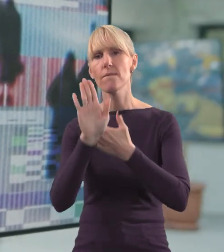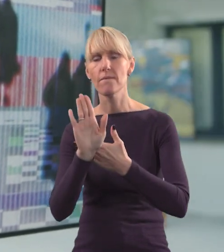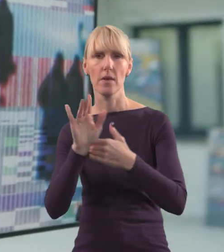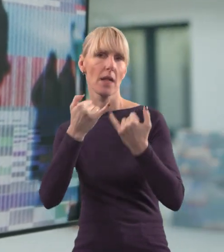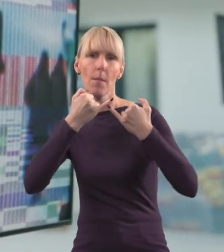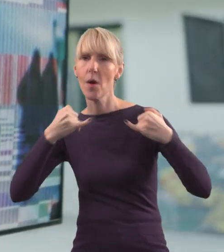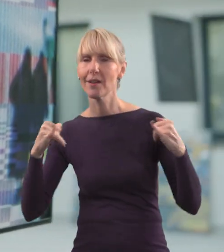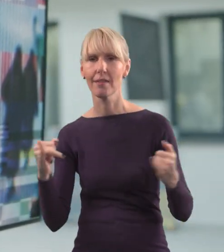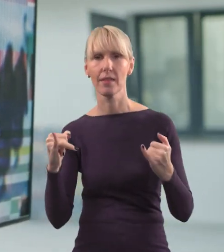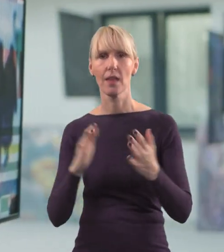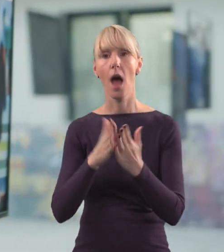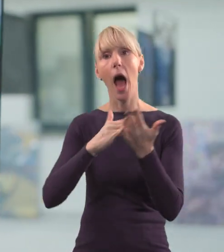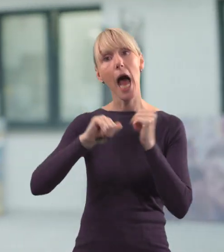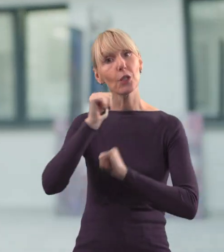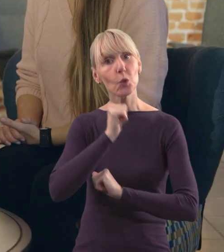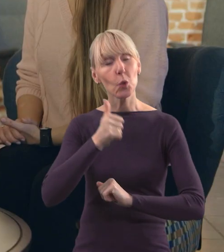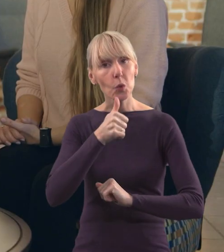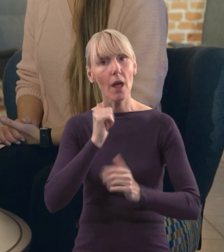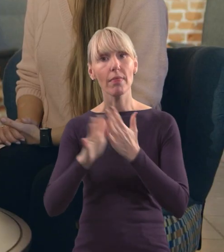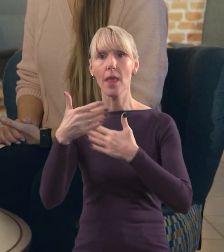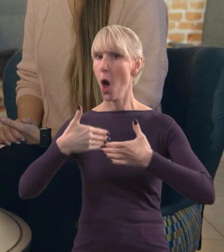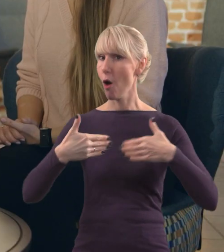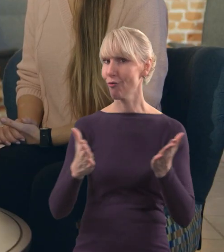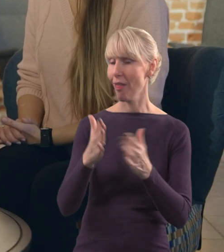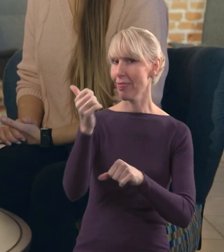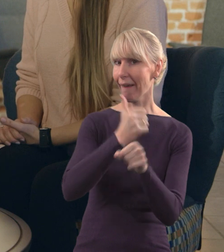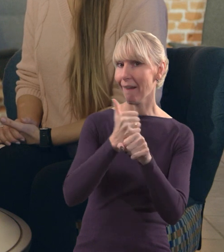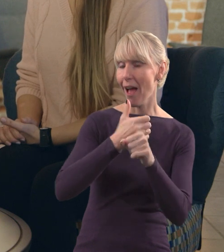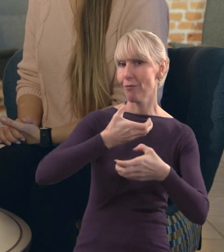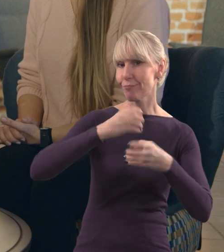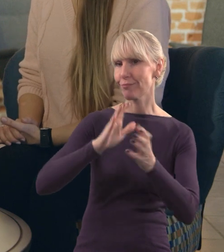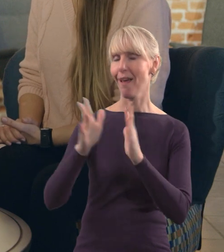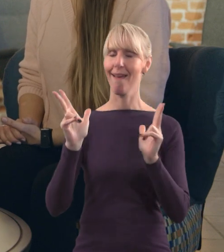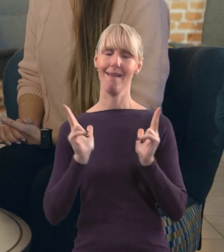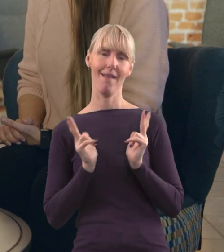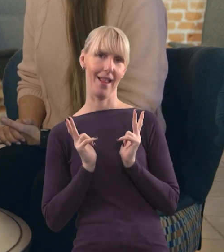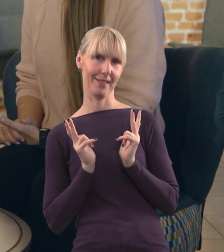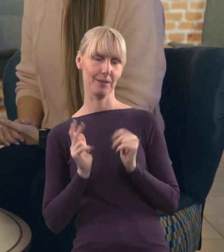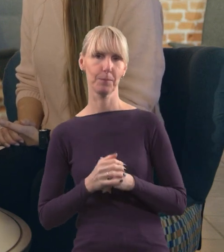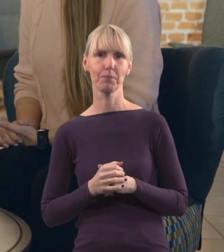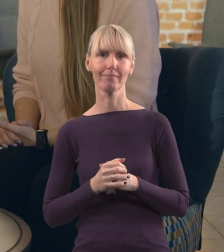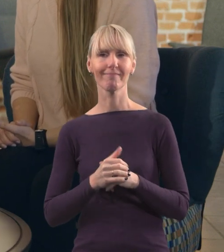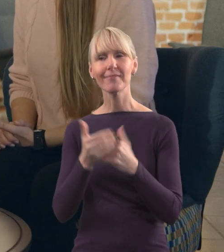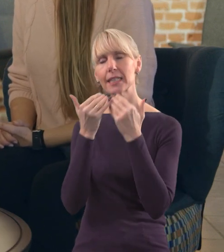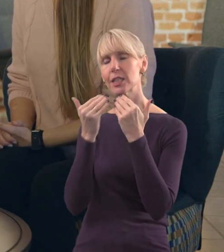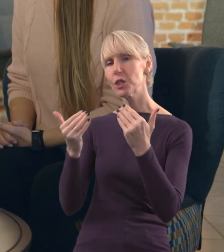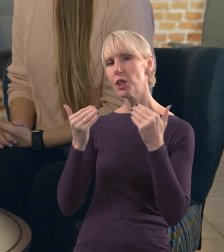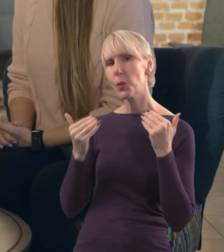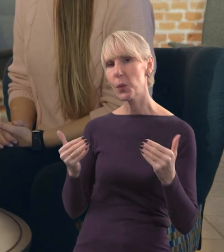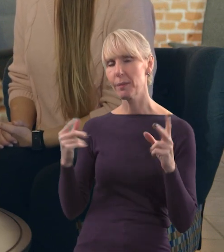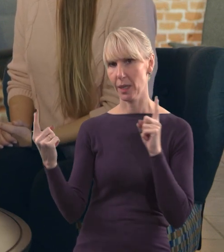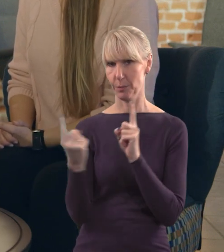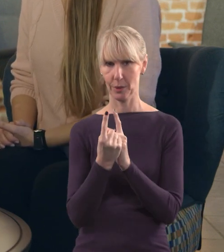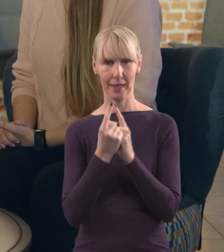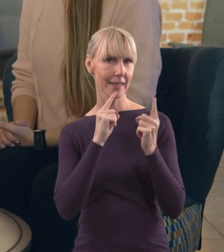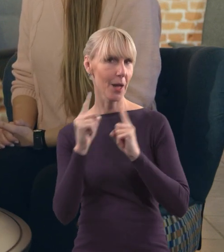a na co dzień otwarta i dostępna można się napić kawy, posiedzieć i zrelaksować. Pani Dyrektor, bardzo dziękujemy za spotkanie i